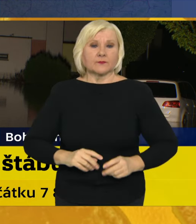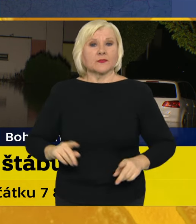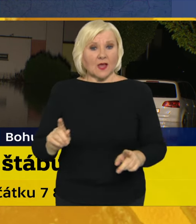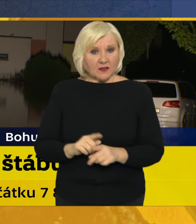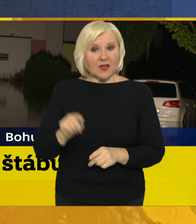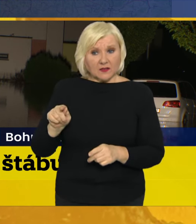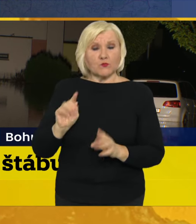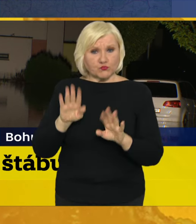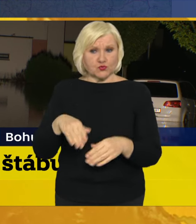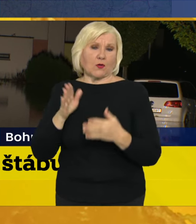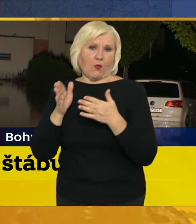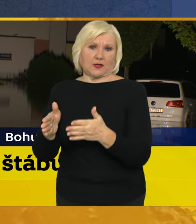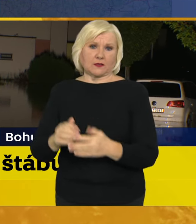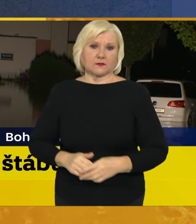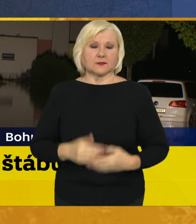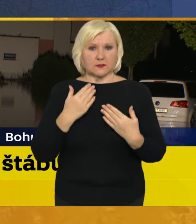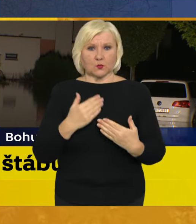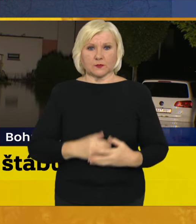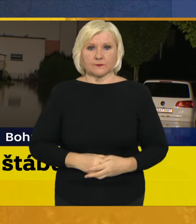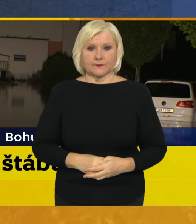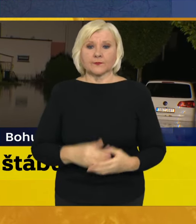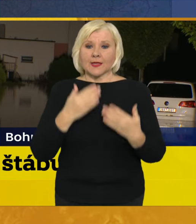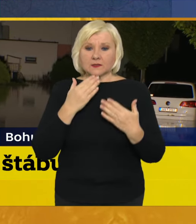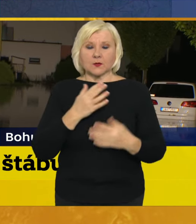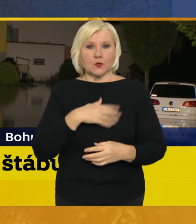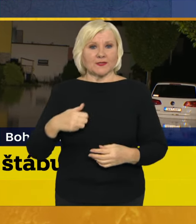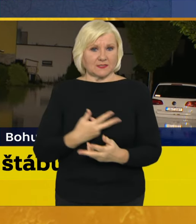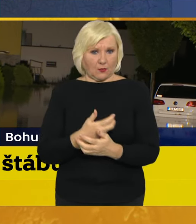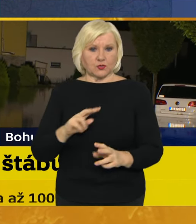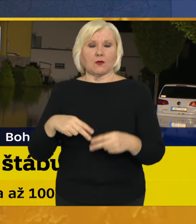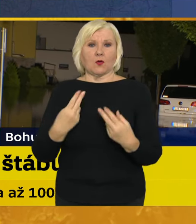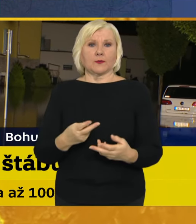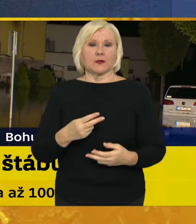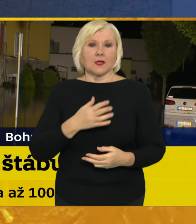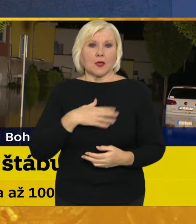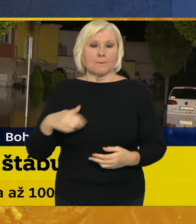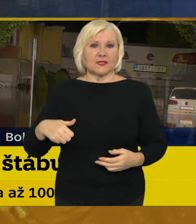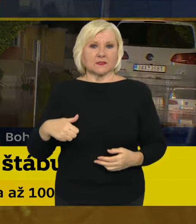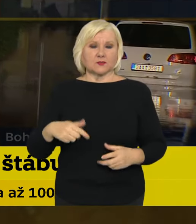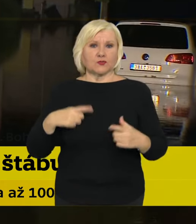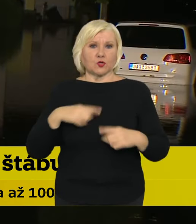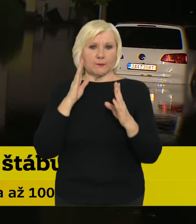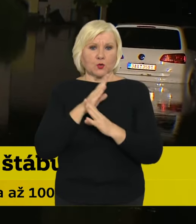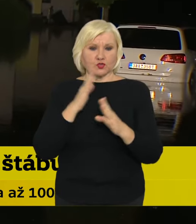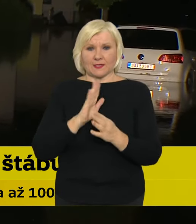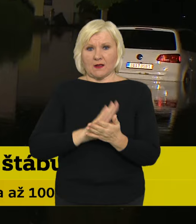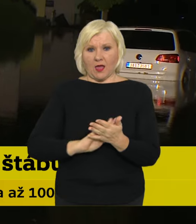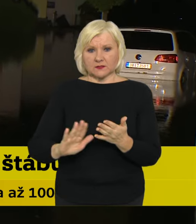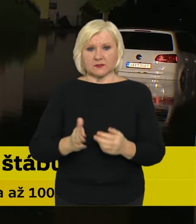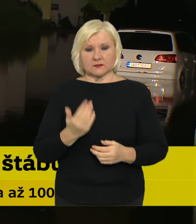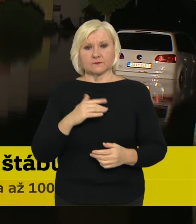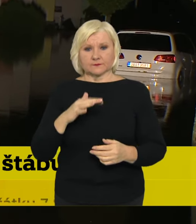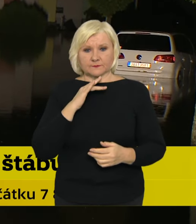se můžete obracet. Děkuju. Tak děkuji panu ministru Jakušenově. Nyní prosím pana ministra životního prostředí Petra Hladíka. Ojeho slova.